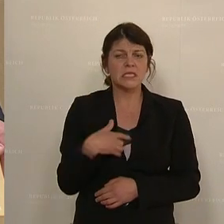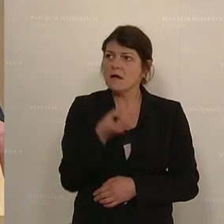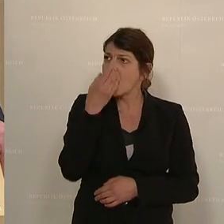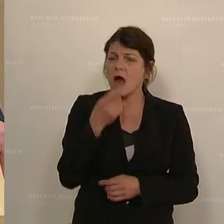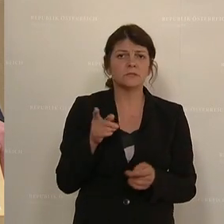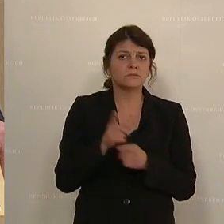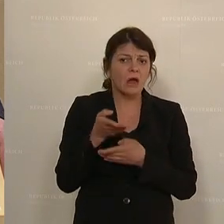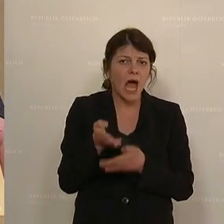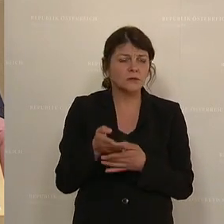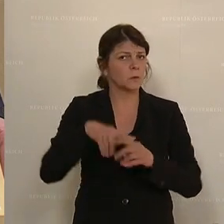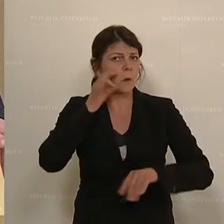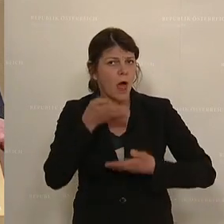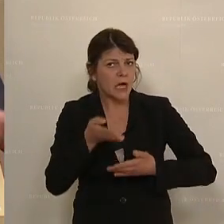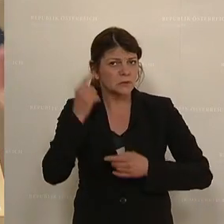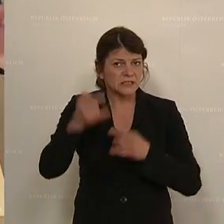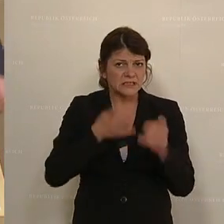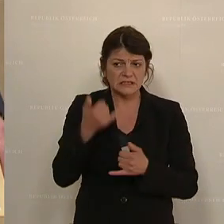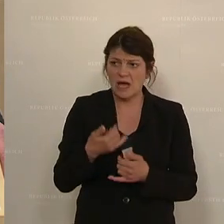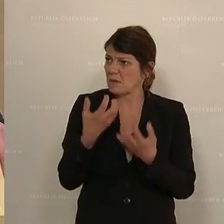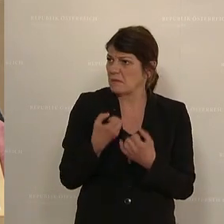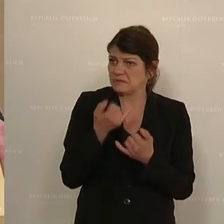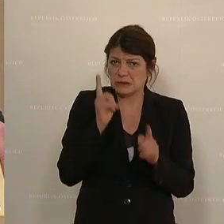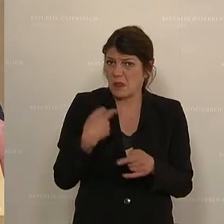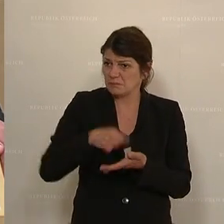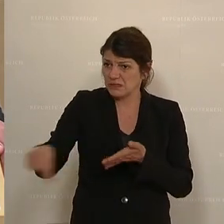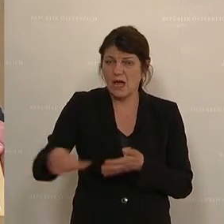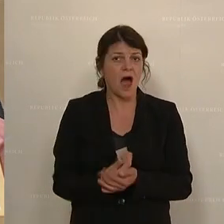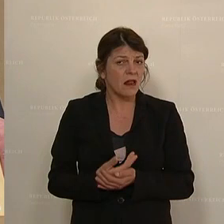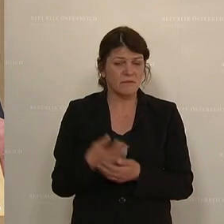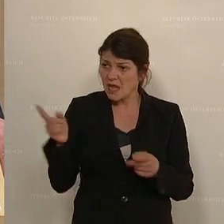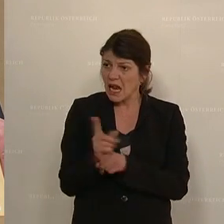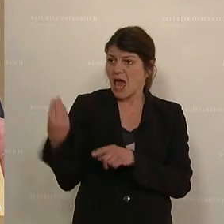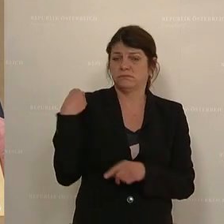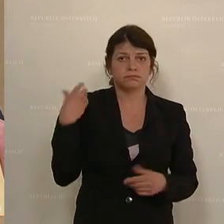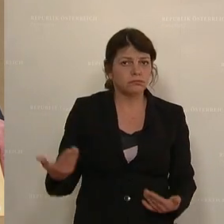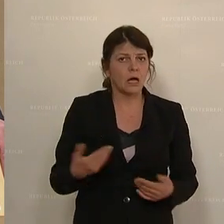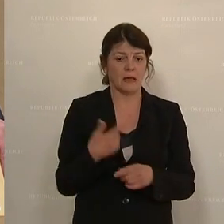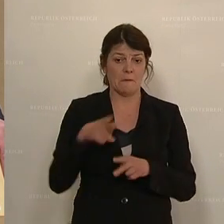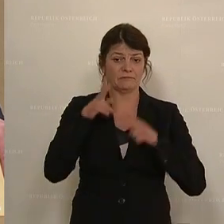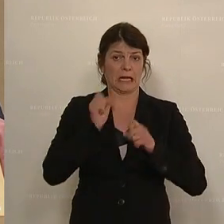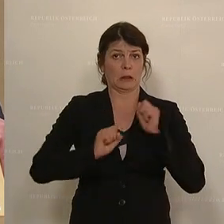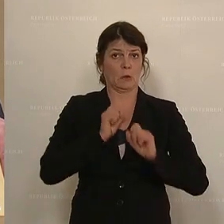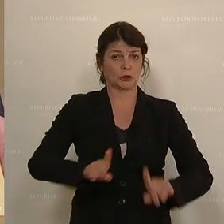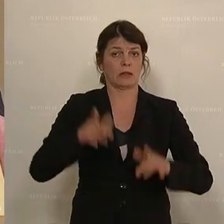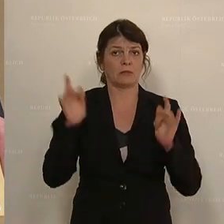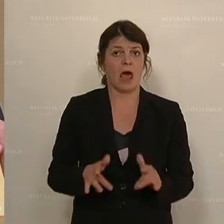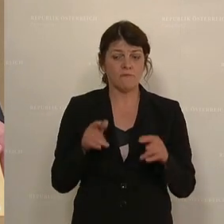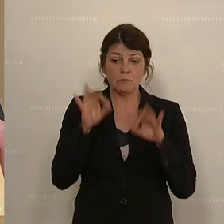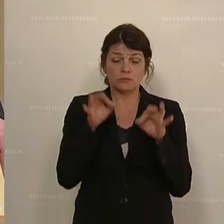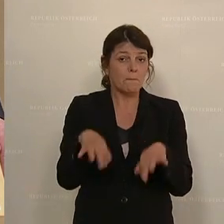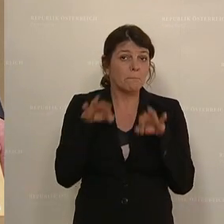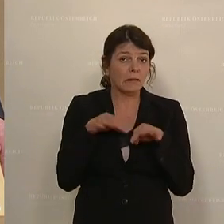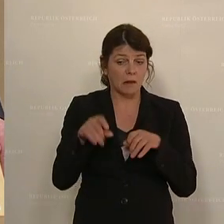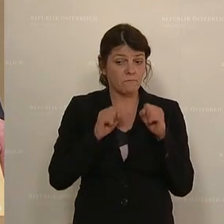Thermenheizung und Ölheizung nächstes Jahr oder im Herbst bezahlen soll. Und es kommt gleich, dass ein Pflegenotstand besteht, weil gewisse Betten